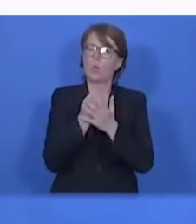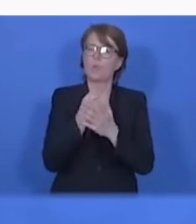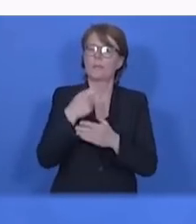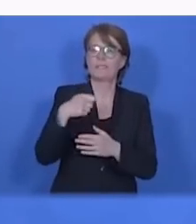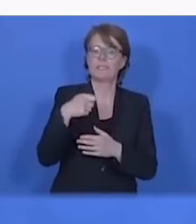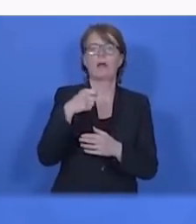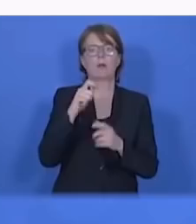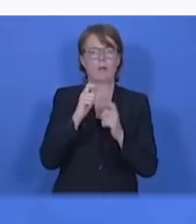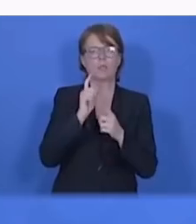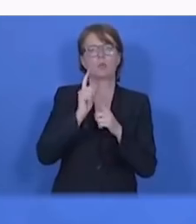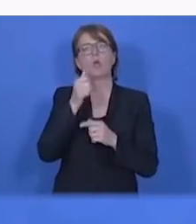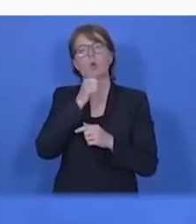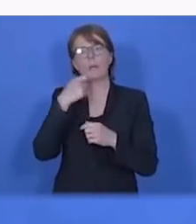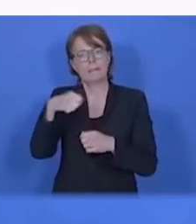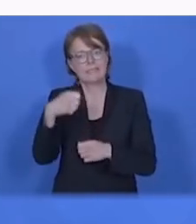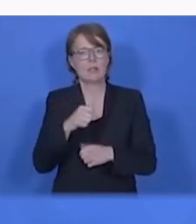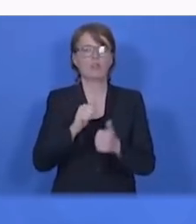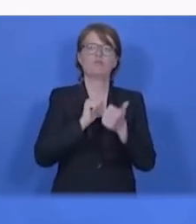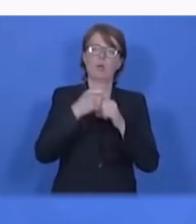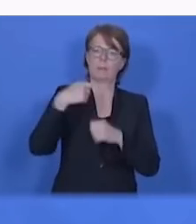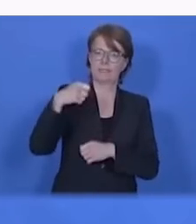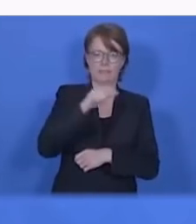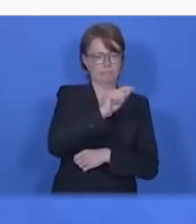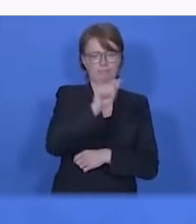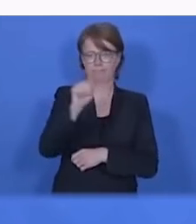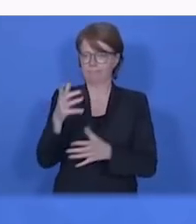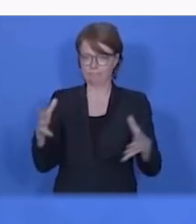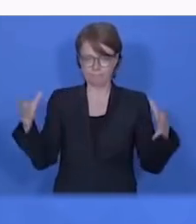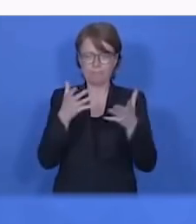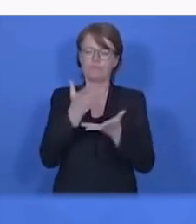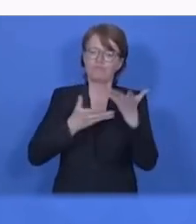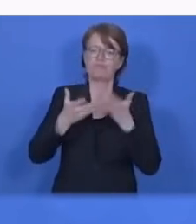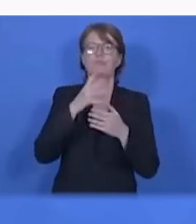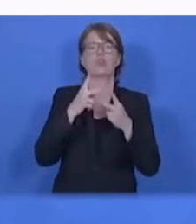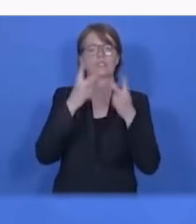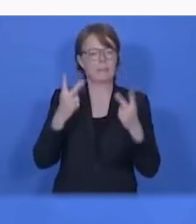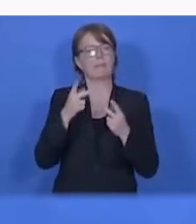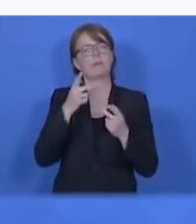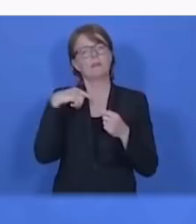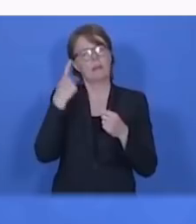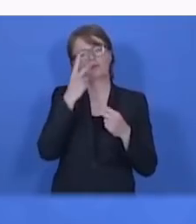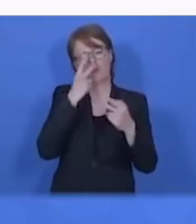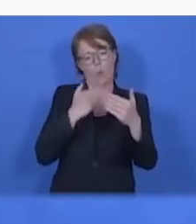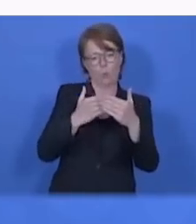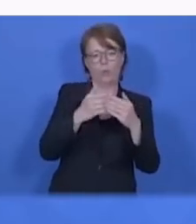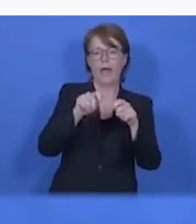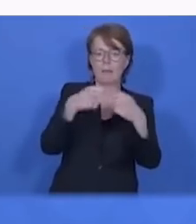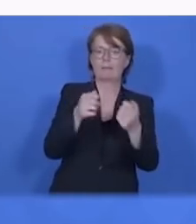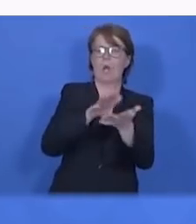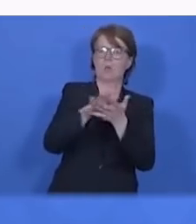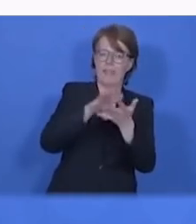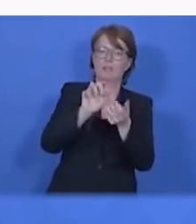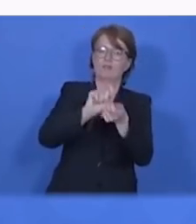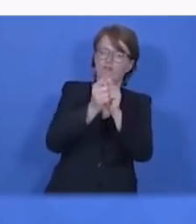باشیم دوستان عزیز همون جوری که دارین توی متن میخونین قراره که محدودیت هایی که در کشور